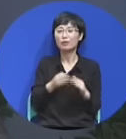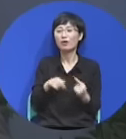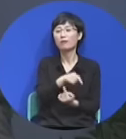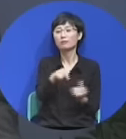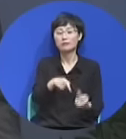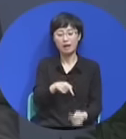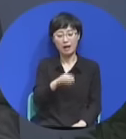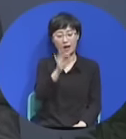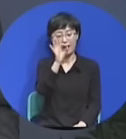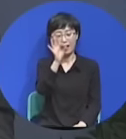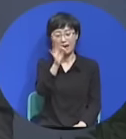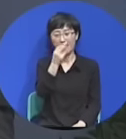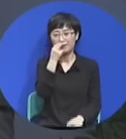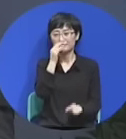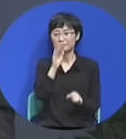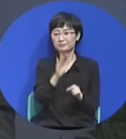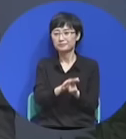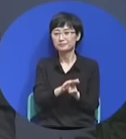기가 찰 일이죠.